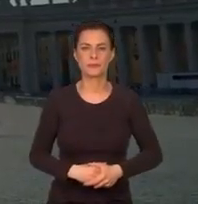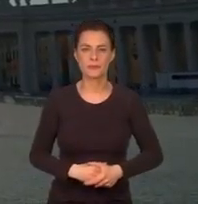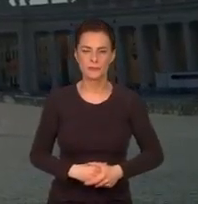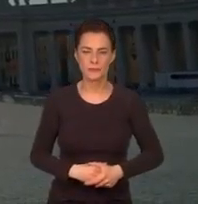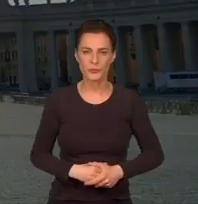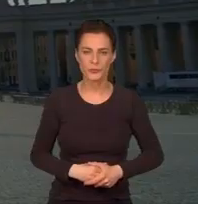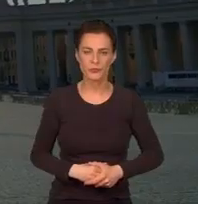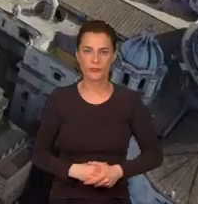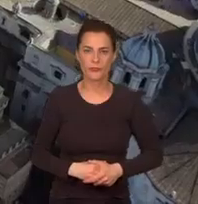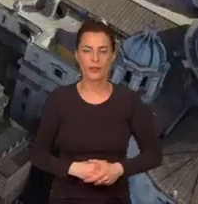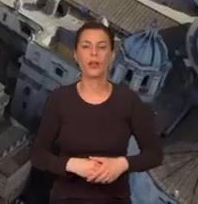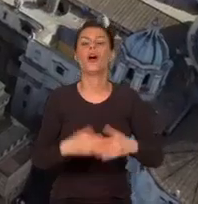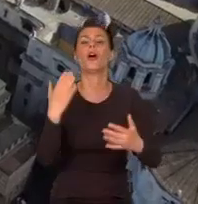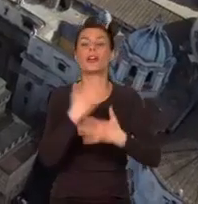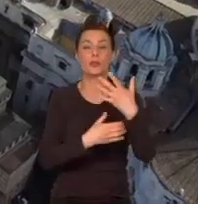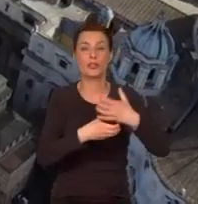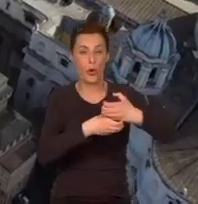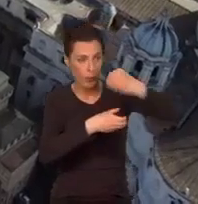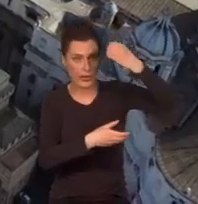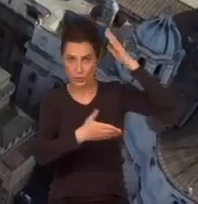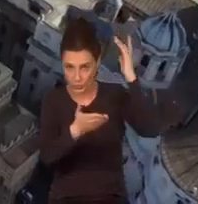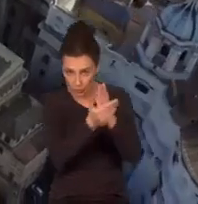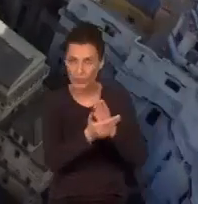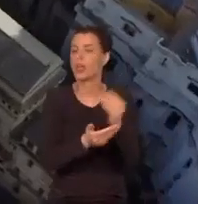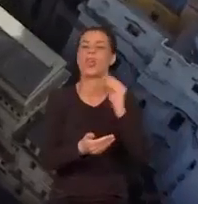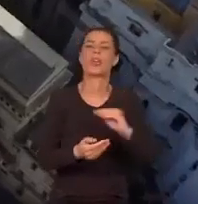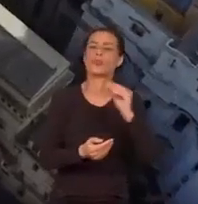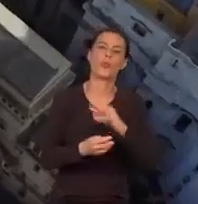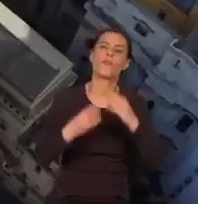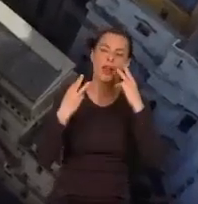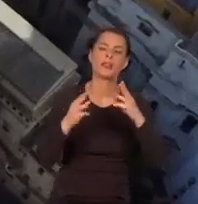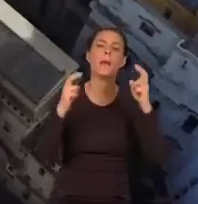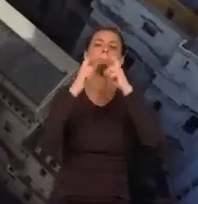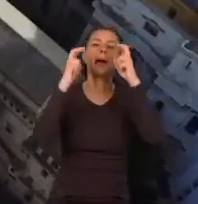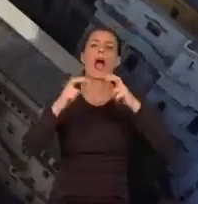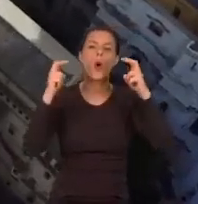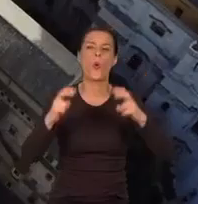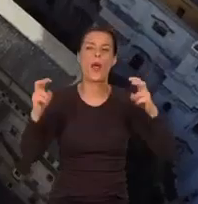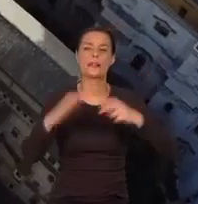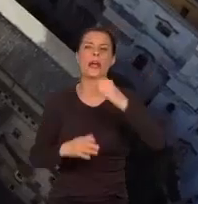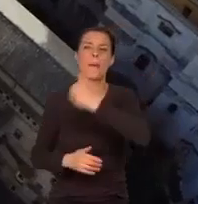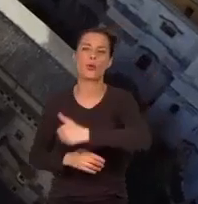Oprócz obelisku, Bernini musiał zająć się innym ważnym elementem, pałacem apostolskim.